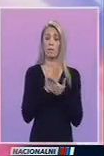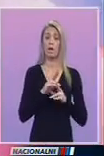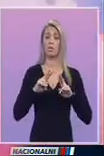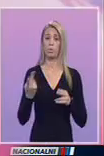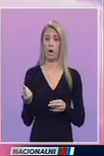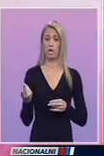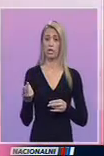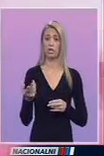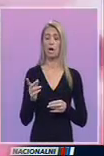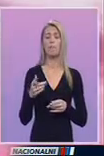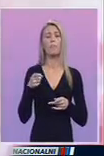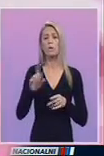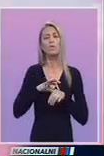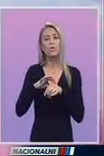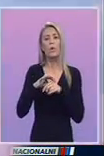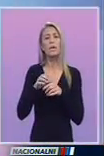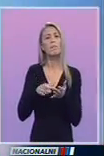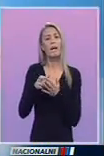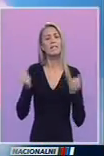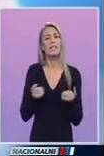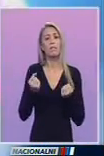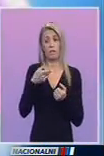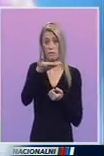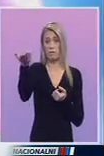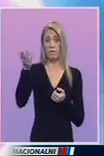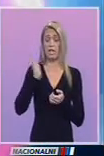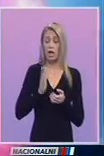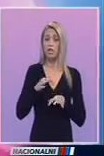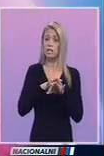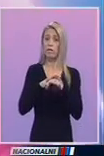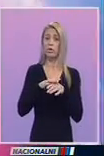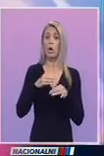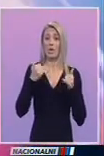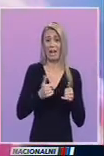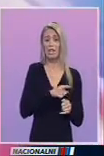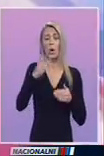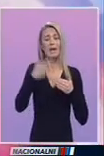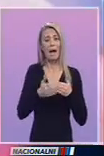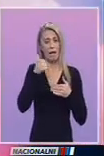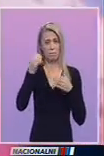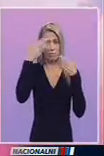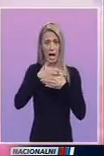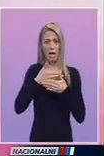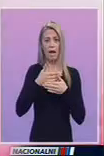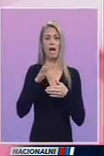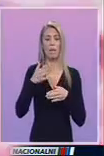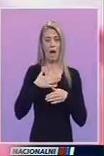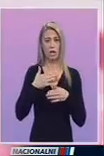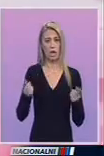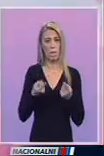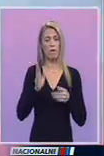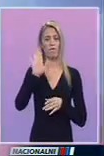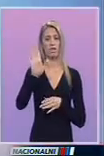aktivisti nego vi građani. Od danas do kraja izbornog dana, naša kampanja je u vašim rukama. Od čoveka do čoveka. Mi nestajemo.